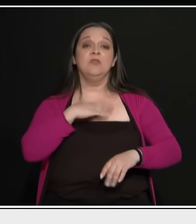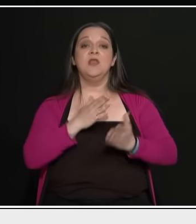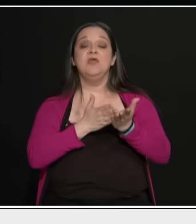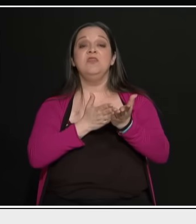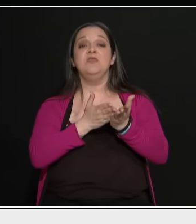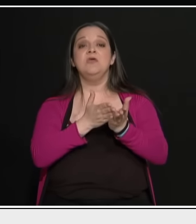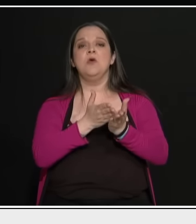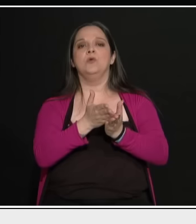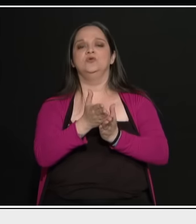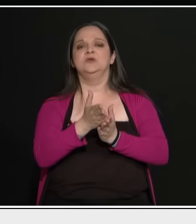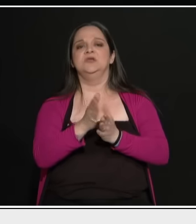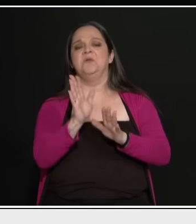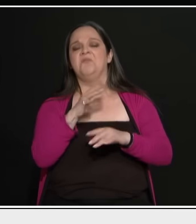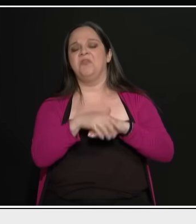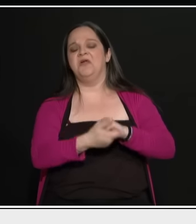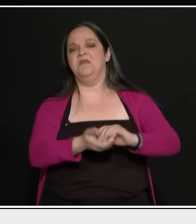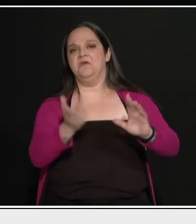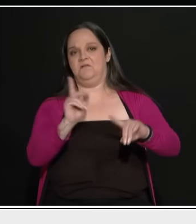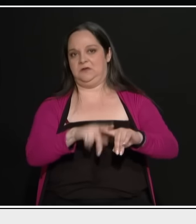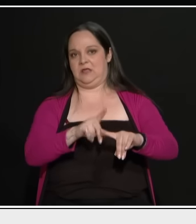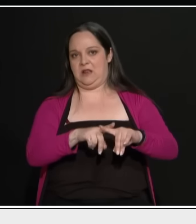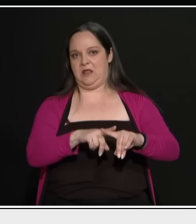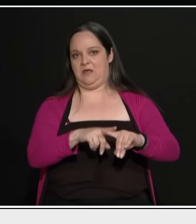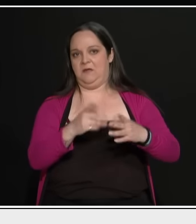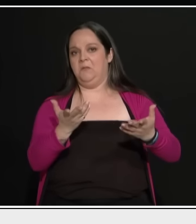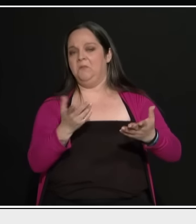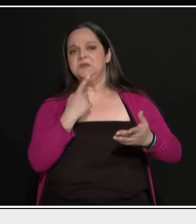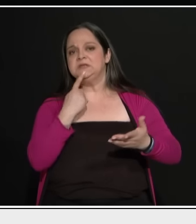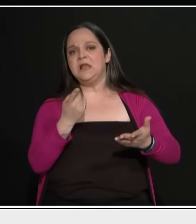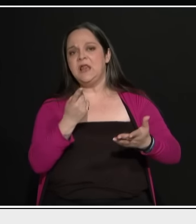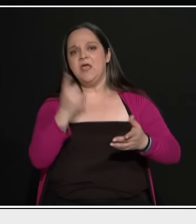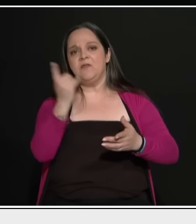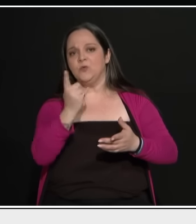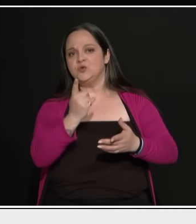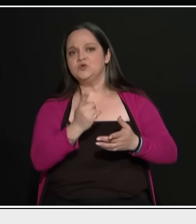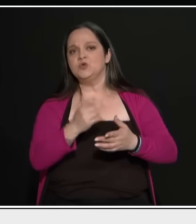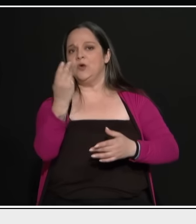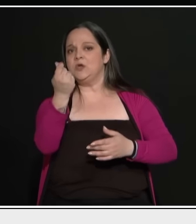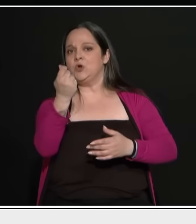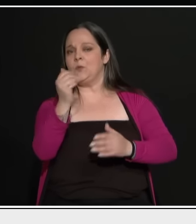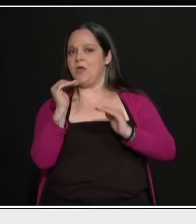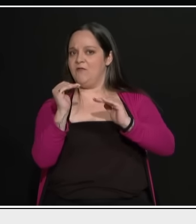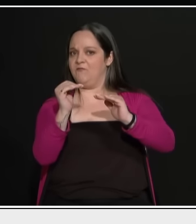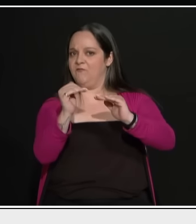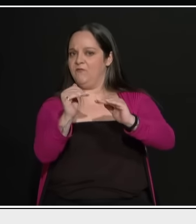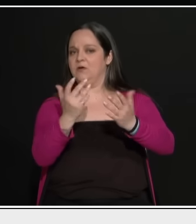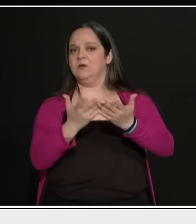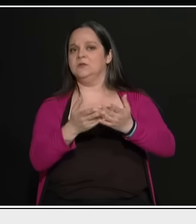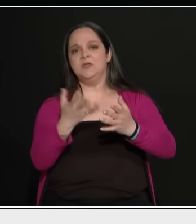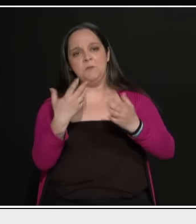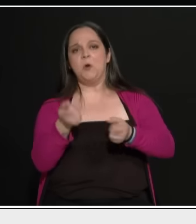νοιάζει και πολύ για Ελλάδα. Σε τελευταία ανάλυση σου λέει τηρήστε τους δείχτες της οικονομίας γιατί αλλιώς υπάρχουν και τα μνημόνια.